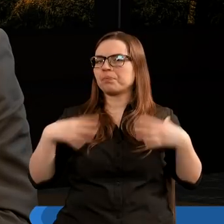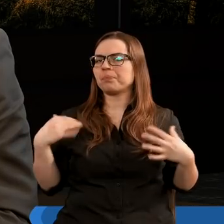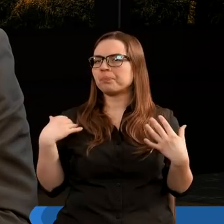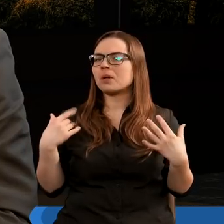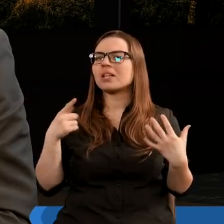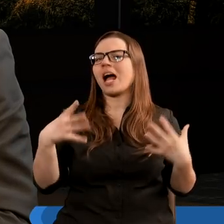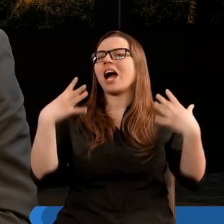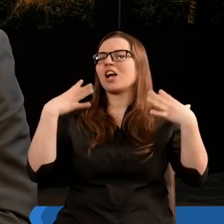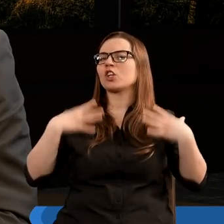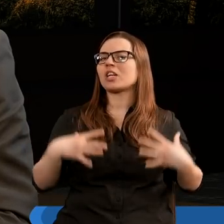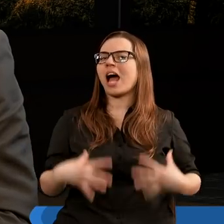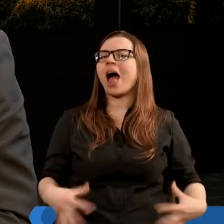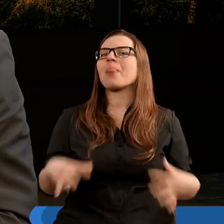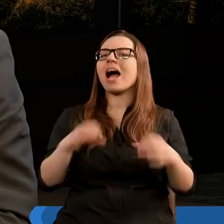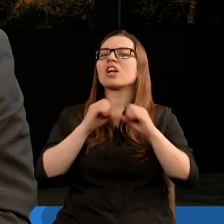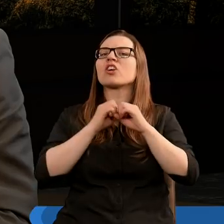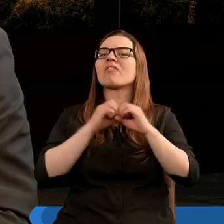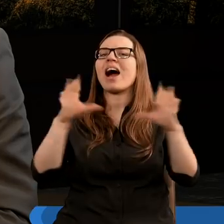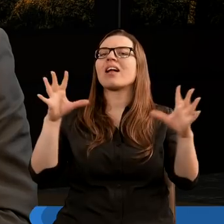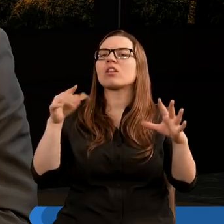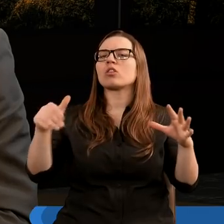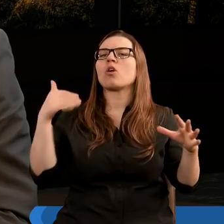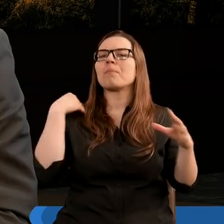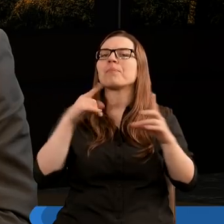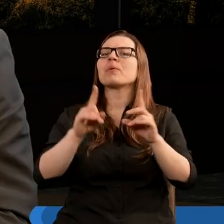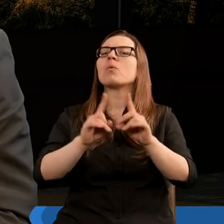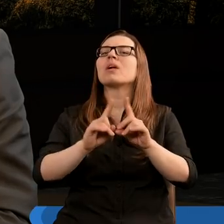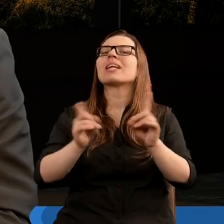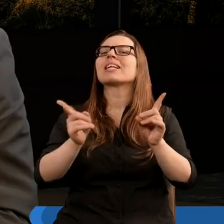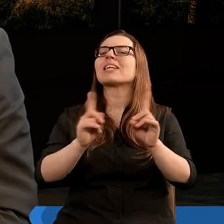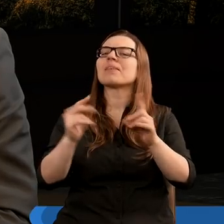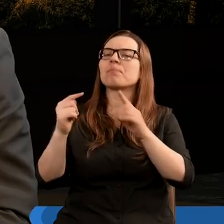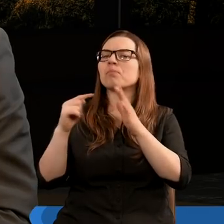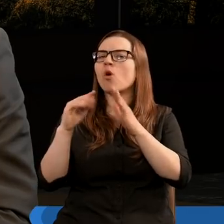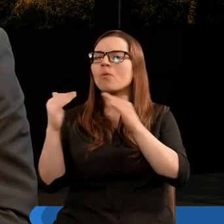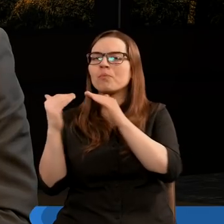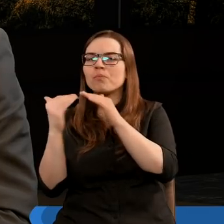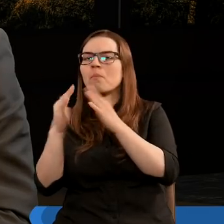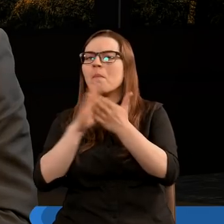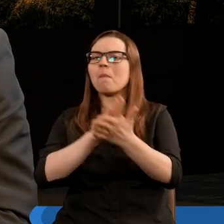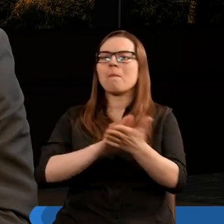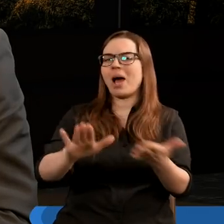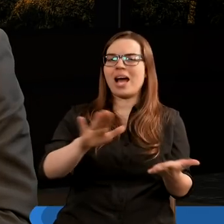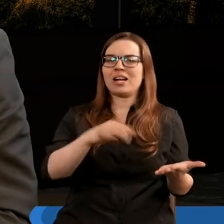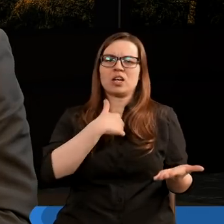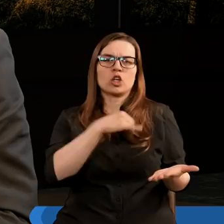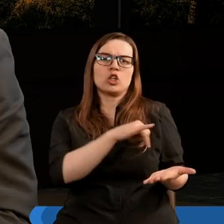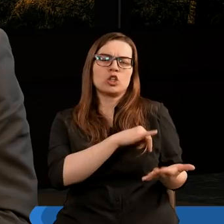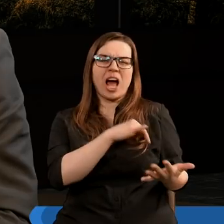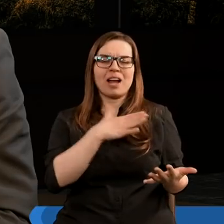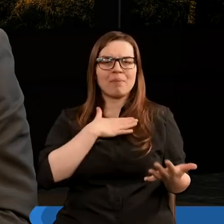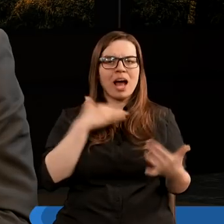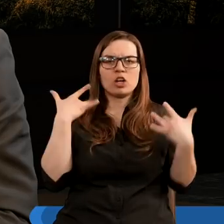że ta szata światłości to był symbol bezgrzesznego życia